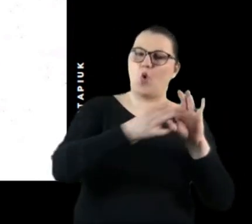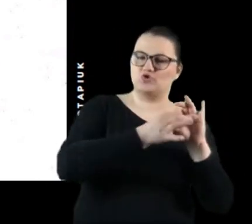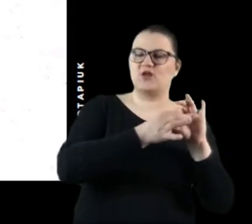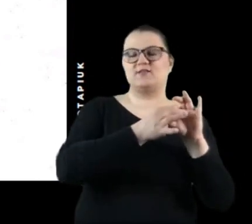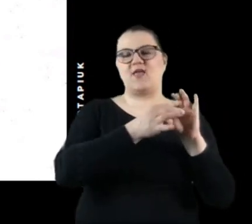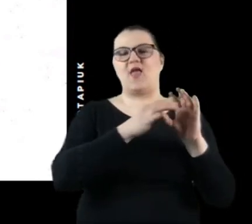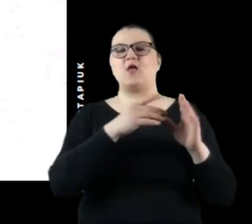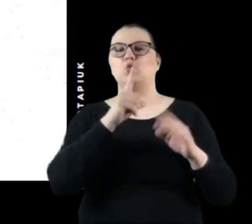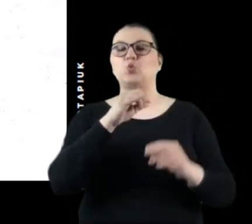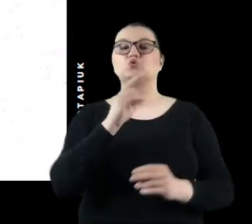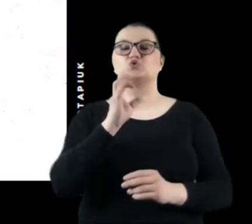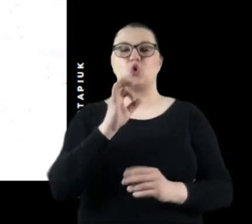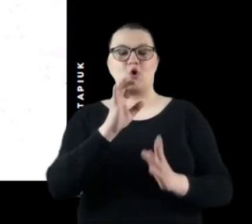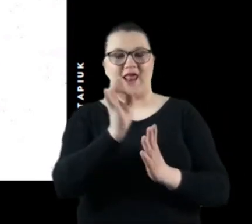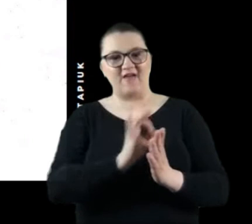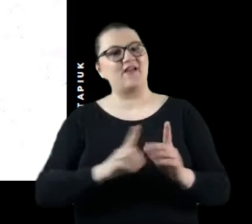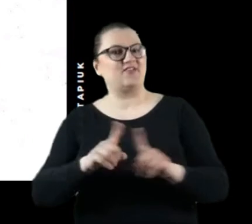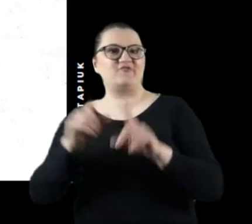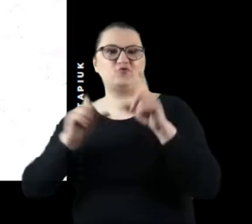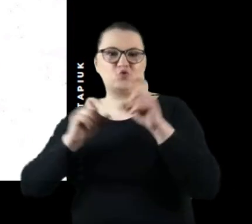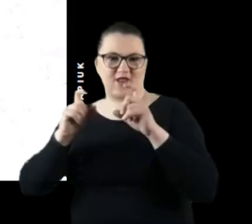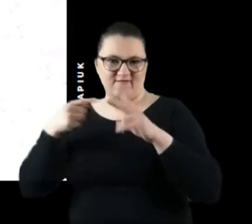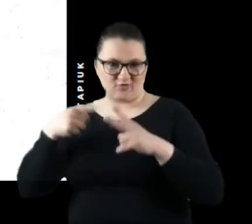typową fotografią odworkową.